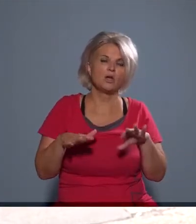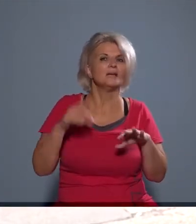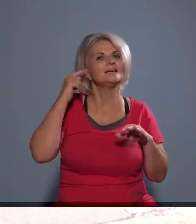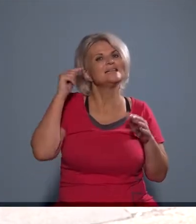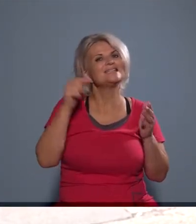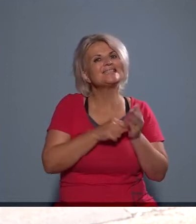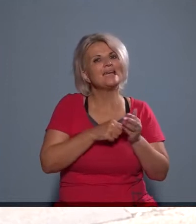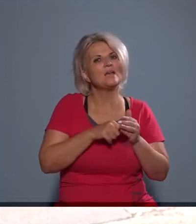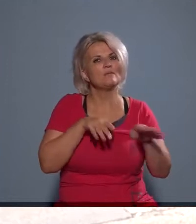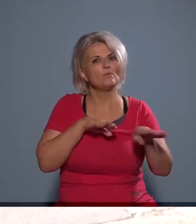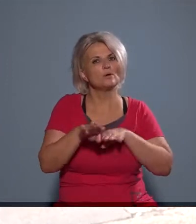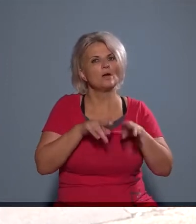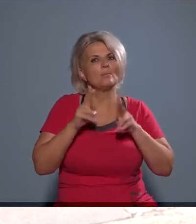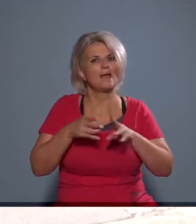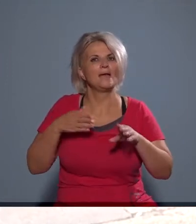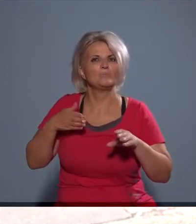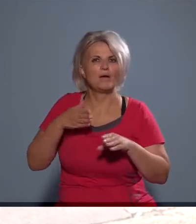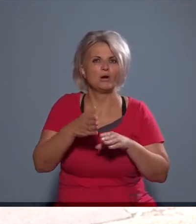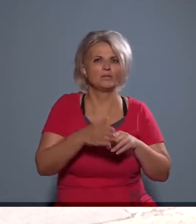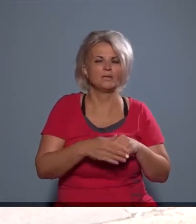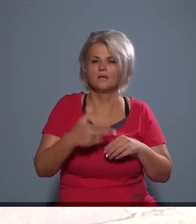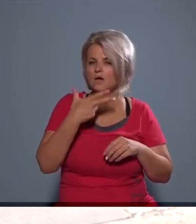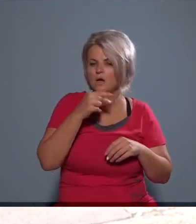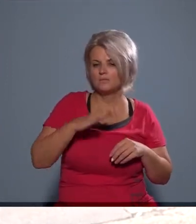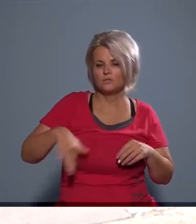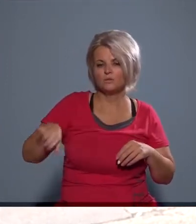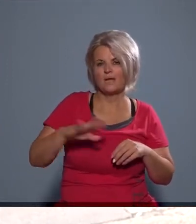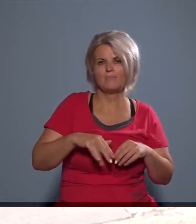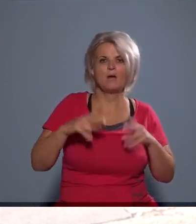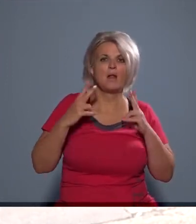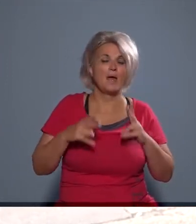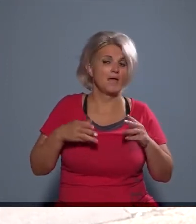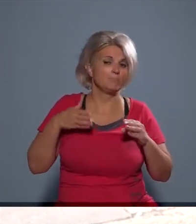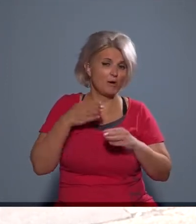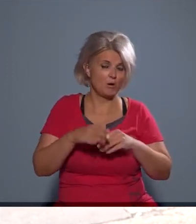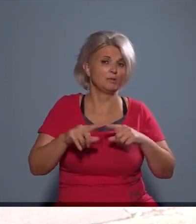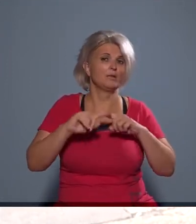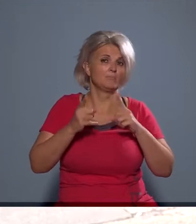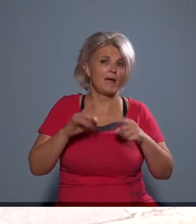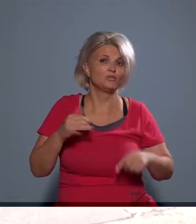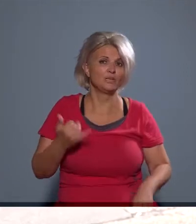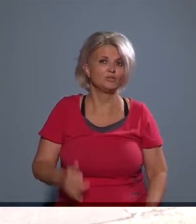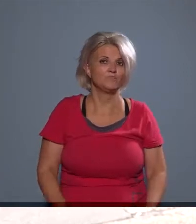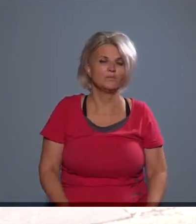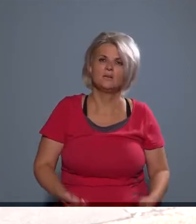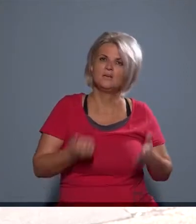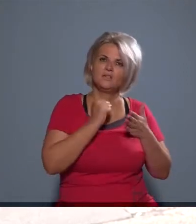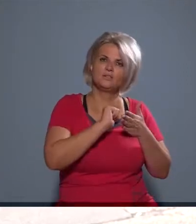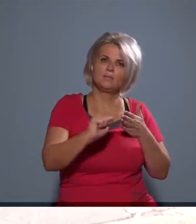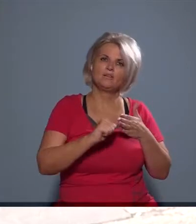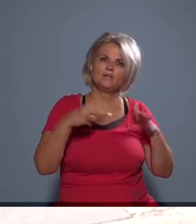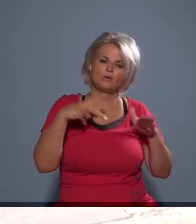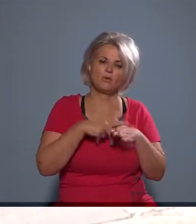célforgalommal lehet behajtani. Még a 30-as zónába behajthat bárki más is, viszont a